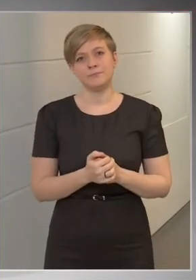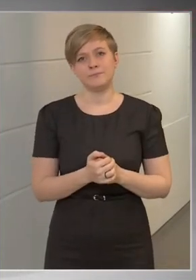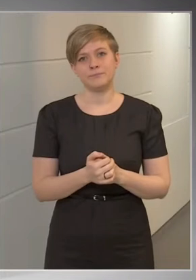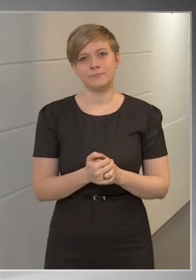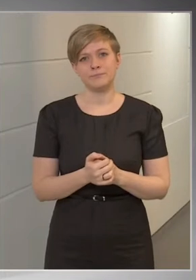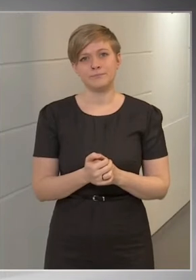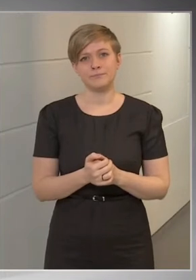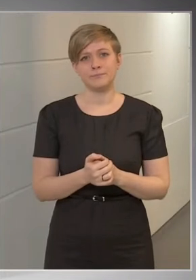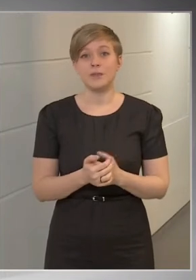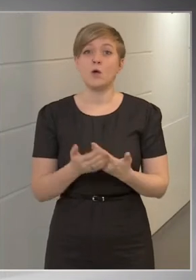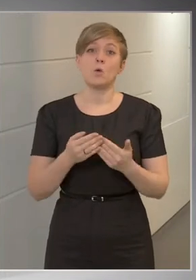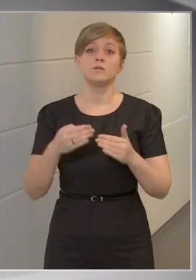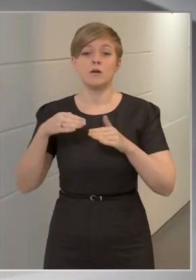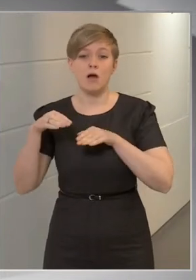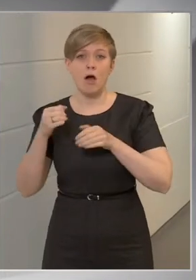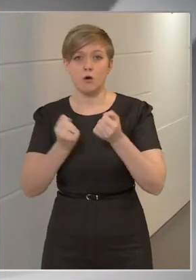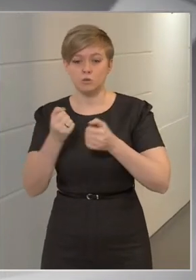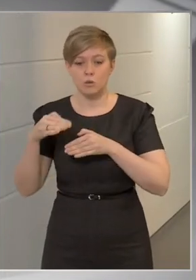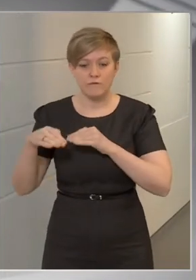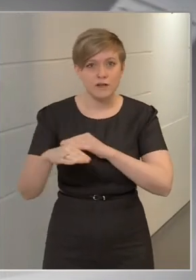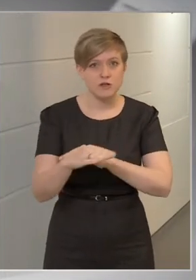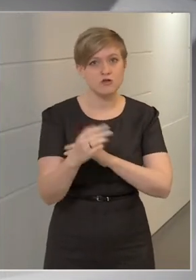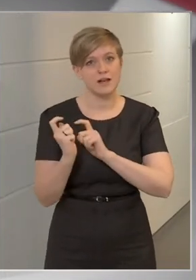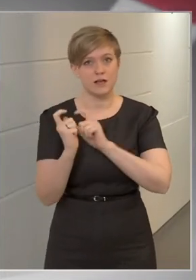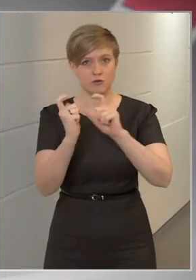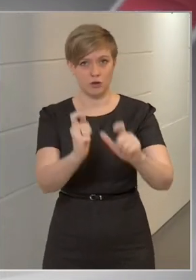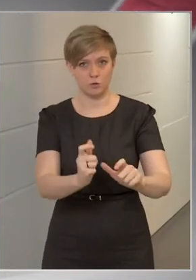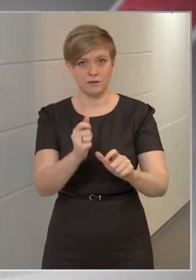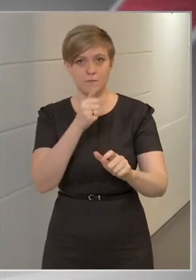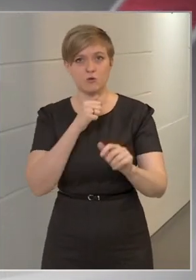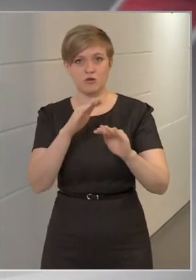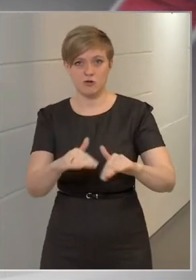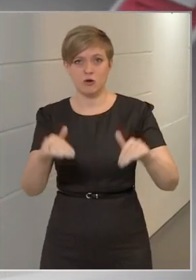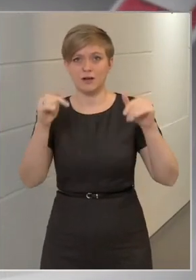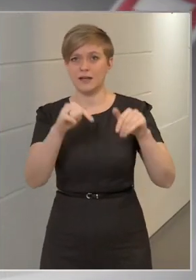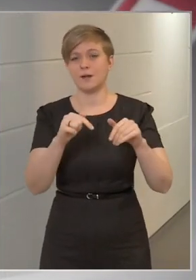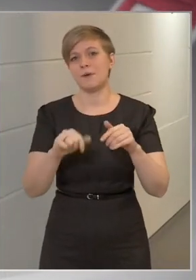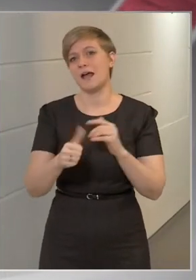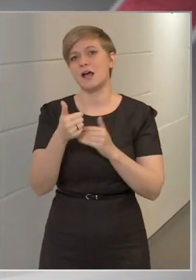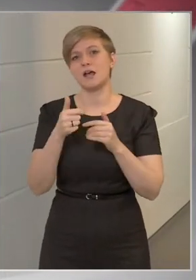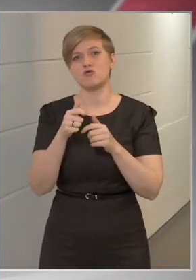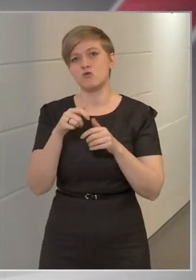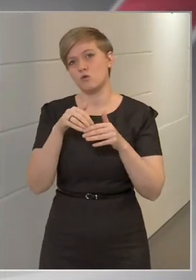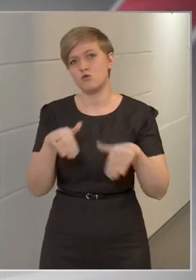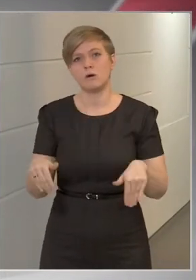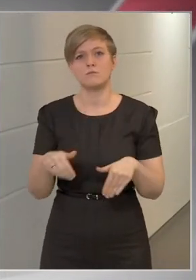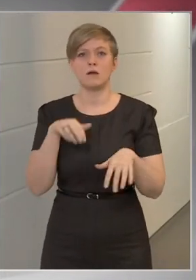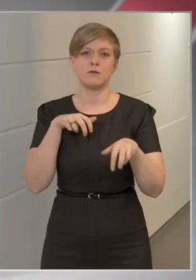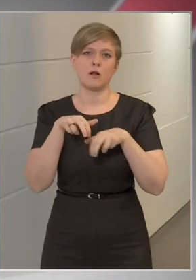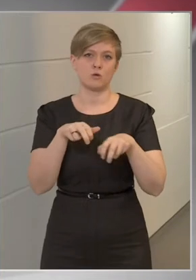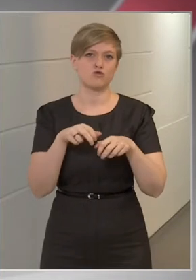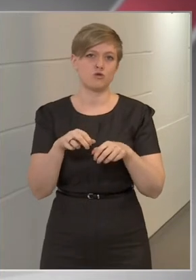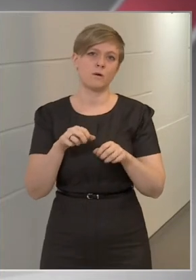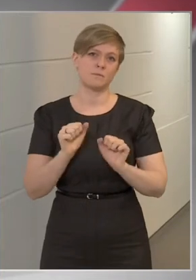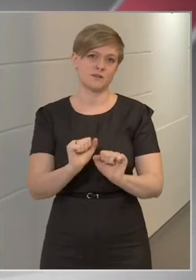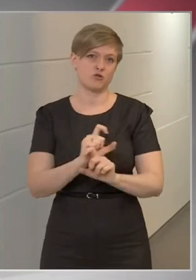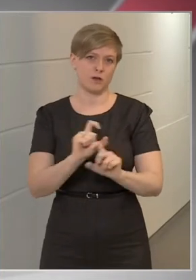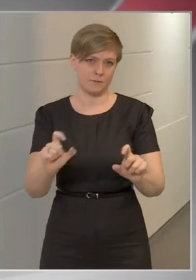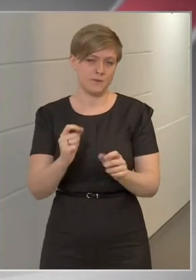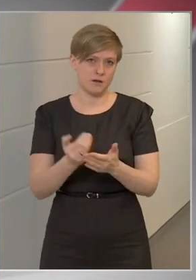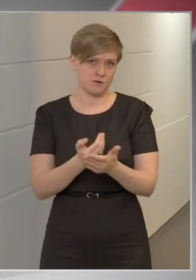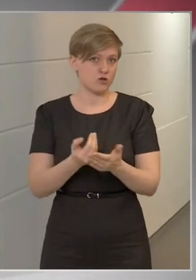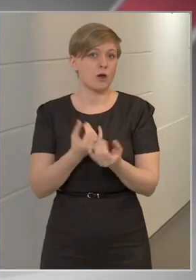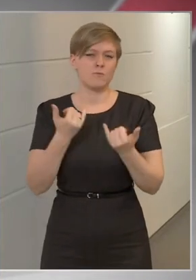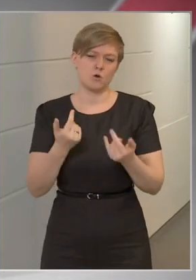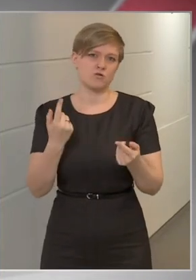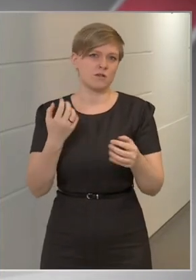Az, hogy autóval is el lehesse jutni a Puskás Arénába, az elsősorban a gyalogosok biztonsága miatt szükséges. Most ugyanis